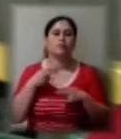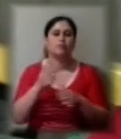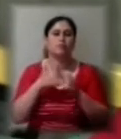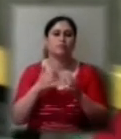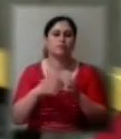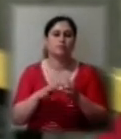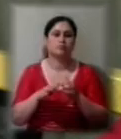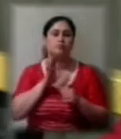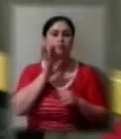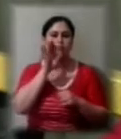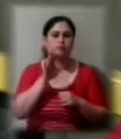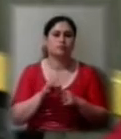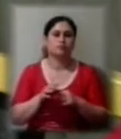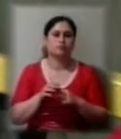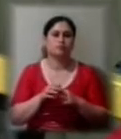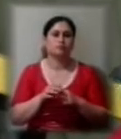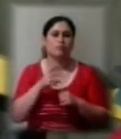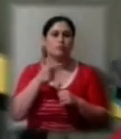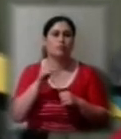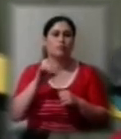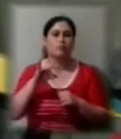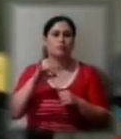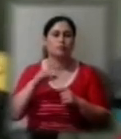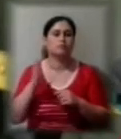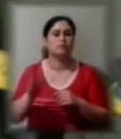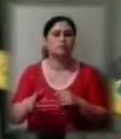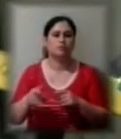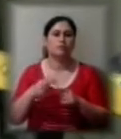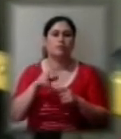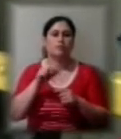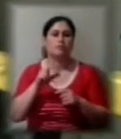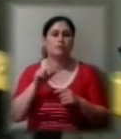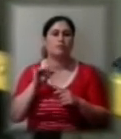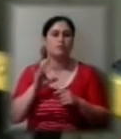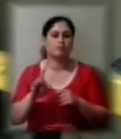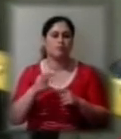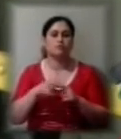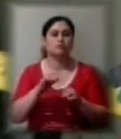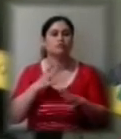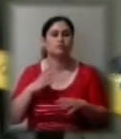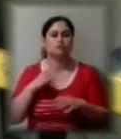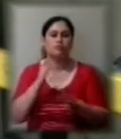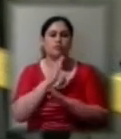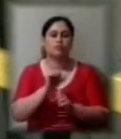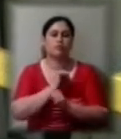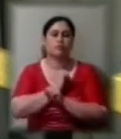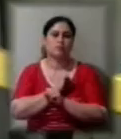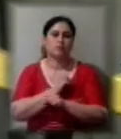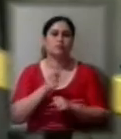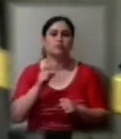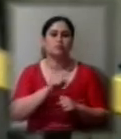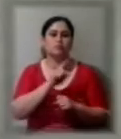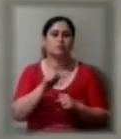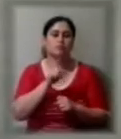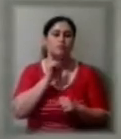Херсона з голої пристані, на попутці, через послугу «Блаблакар». Сиджу тут на повітрі, відпочиваю. За години, поки автобусів не